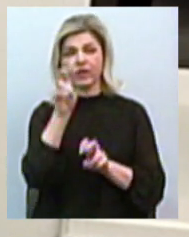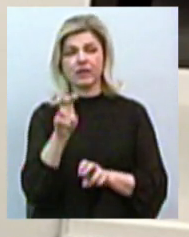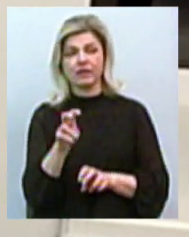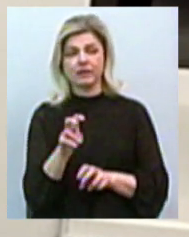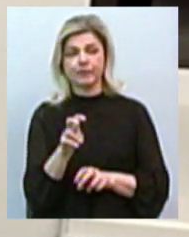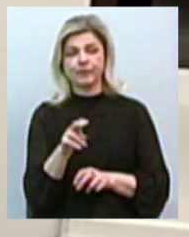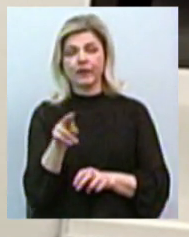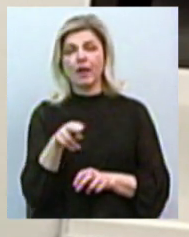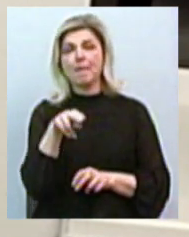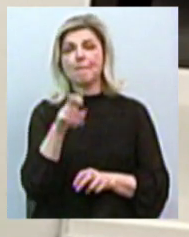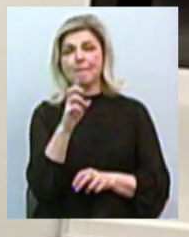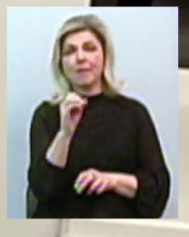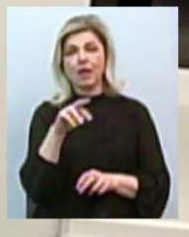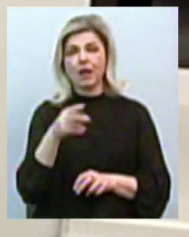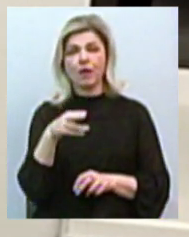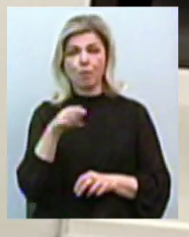Бельмон.